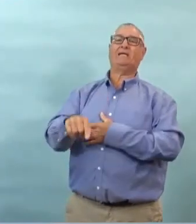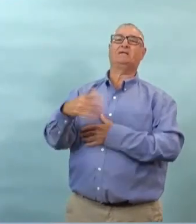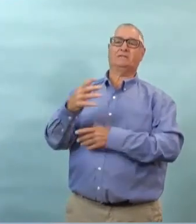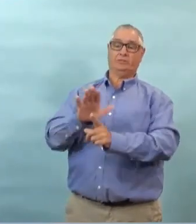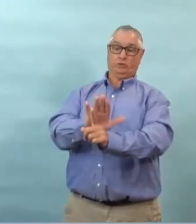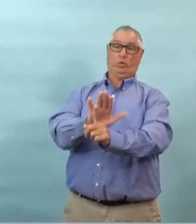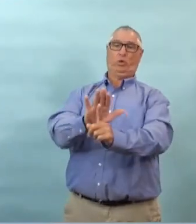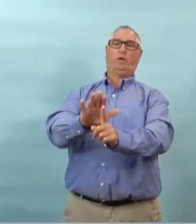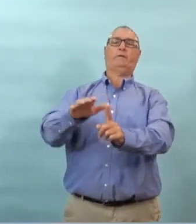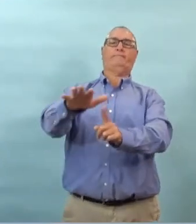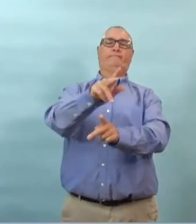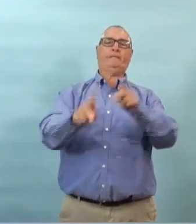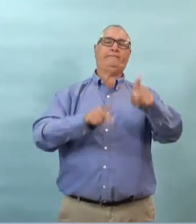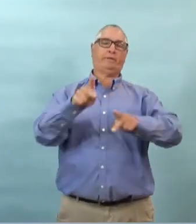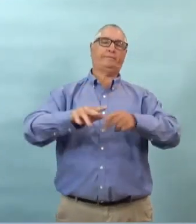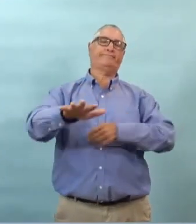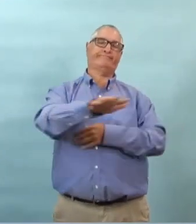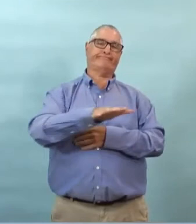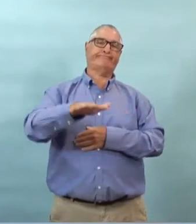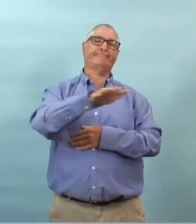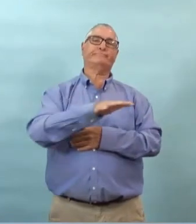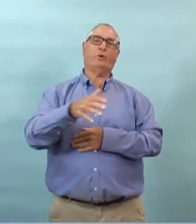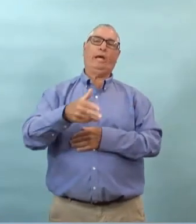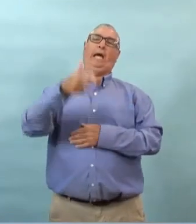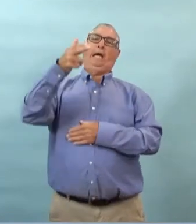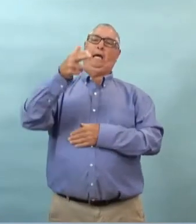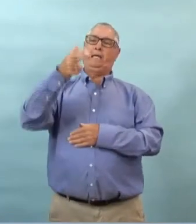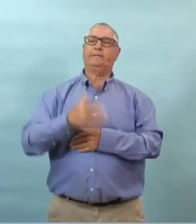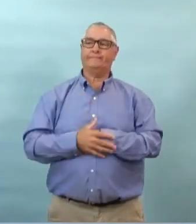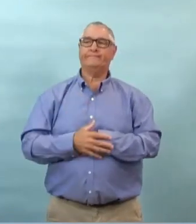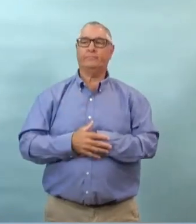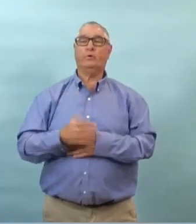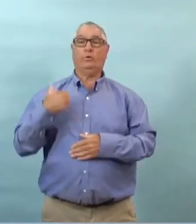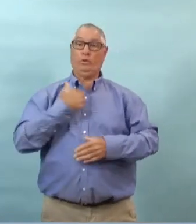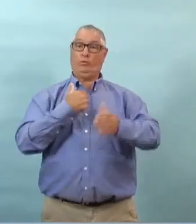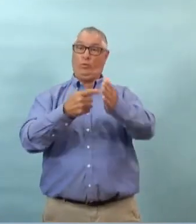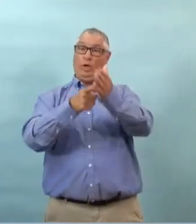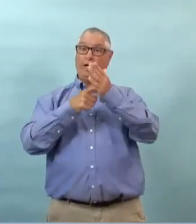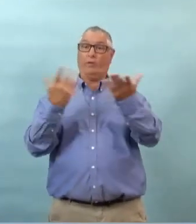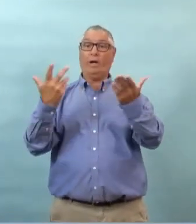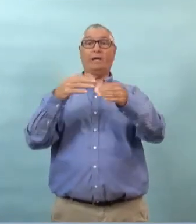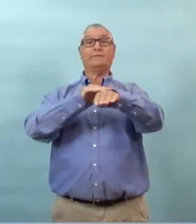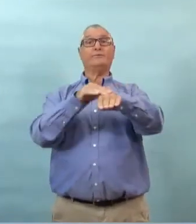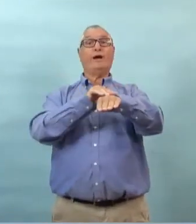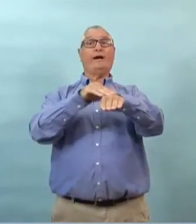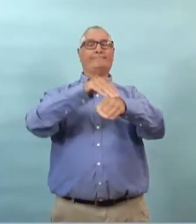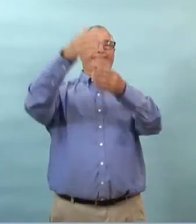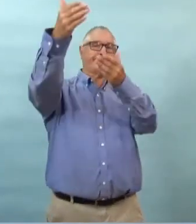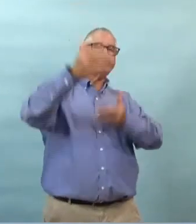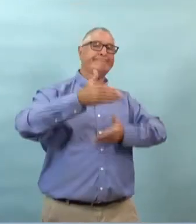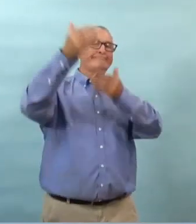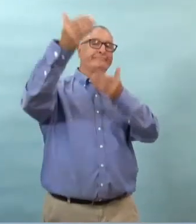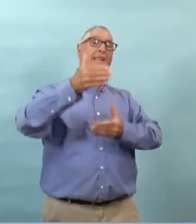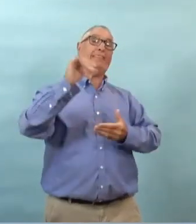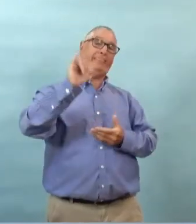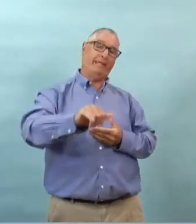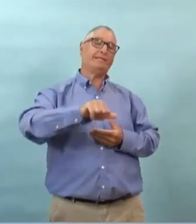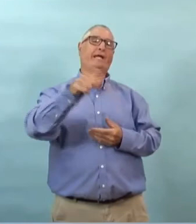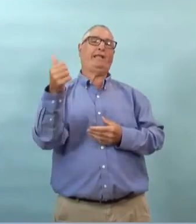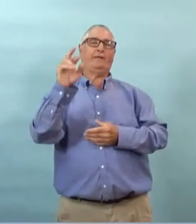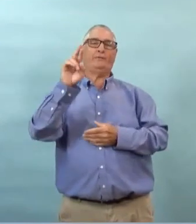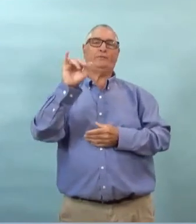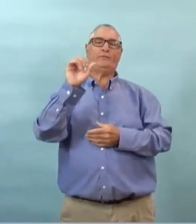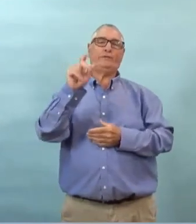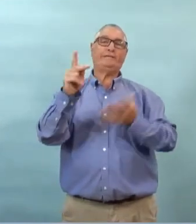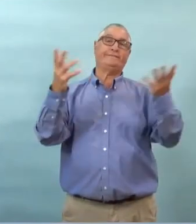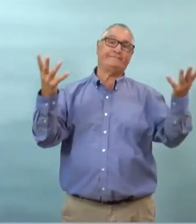le reste bien c'est un risque que l'on doit considérer comme acceptable parce que sinon on doit fermer nos chaînes d'approvisionnement ce